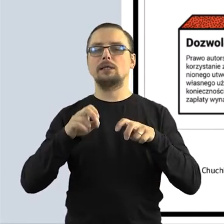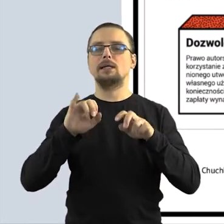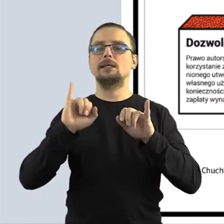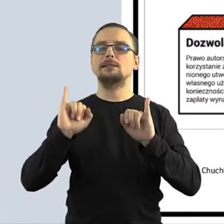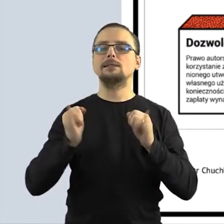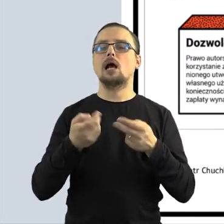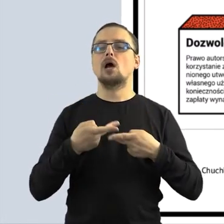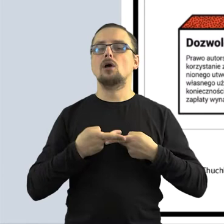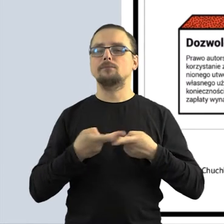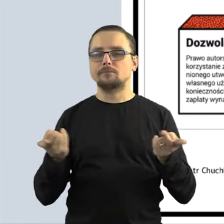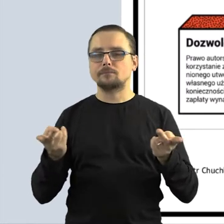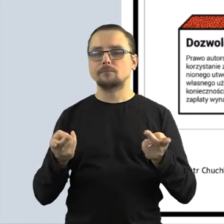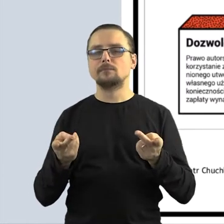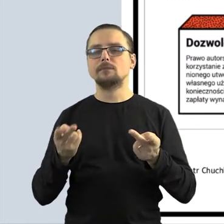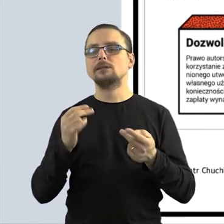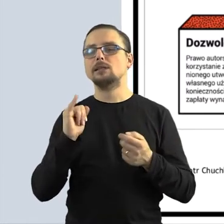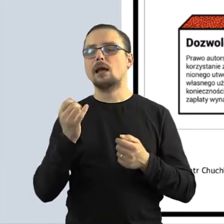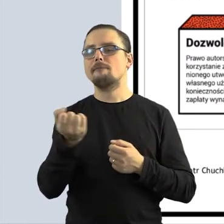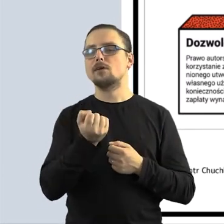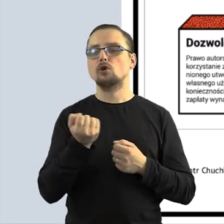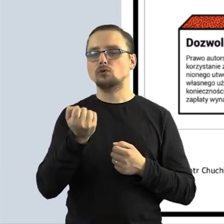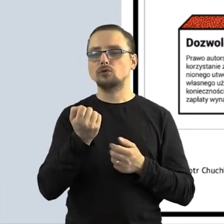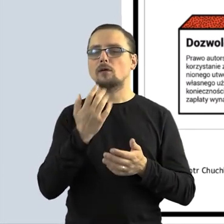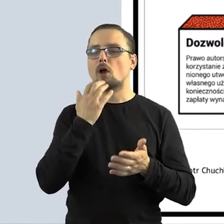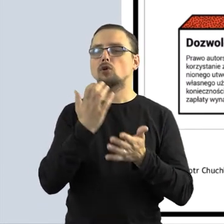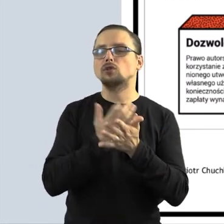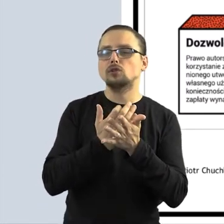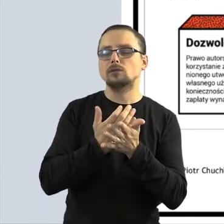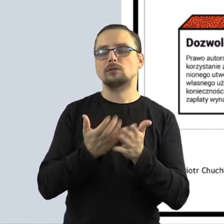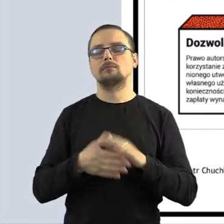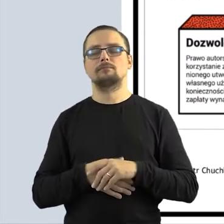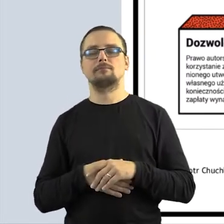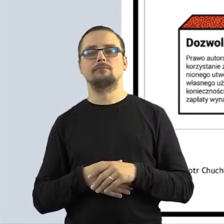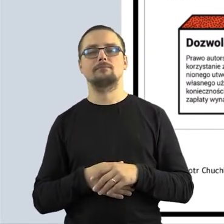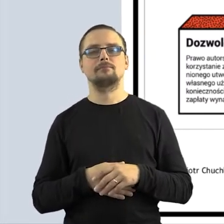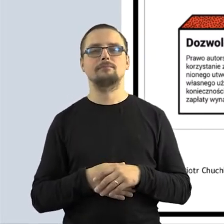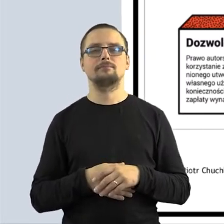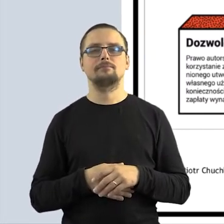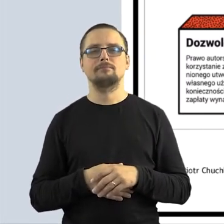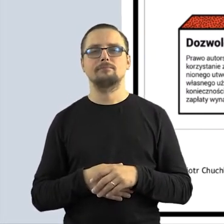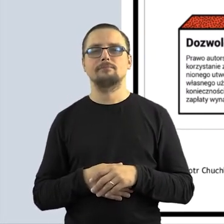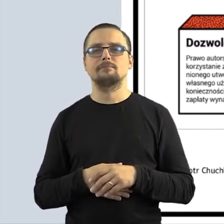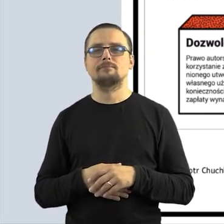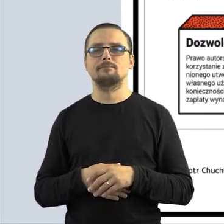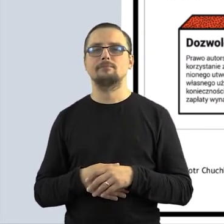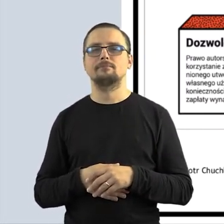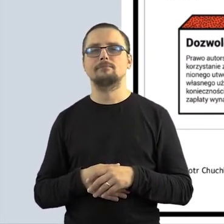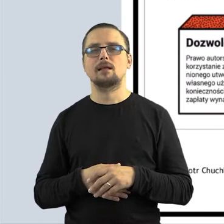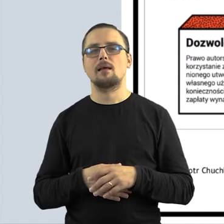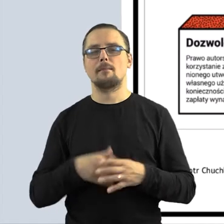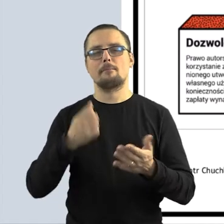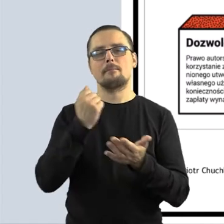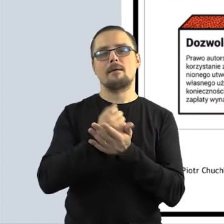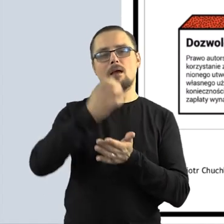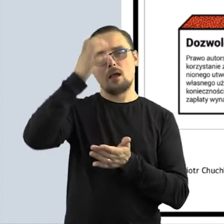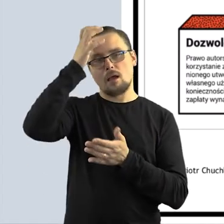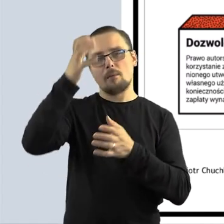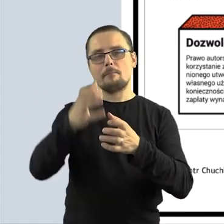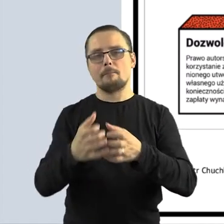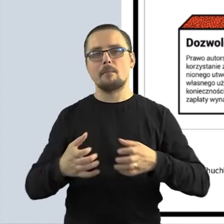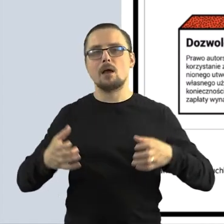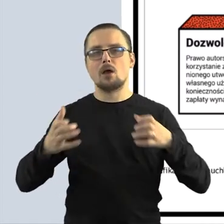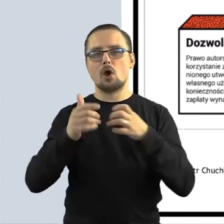rozpowszechniamy, i jaki sposób dany utwór wykorzystujemy, eksploatujemy. I tutaj prawa autorskie